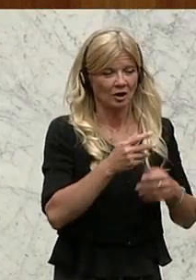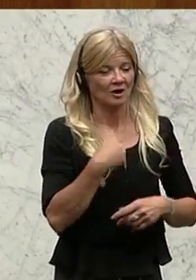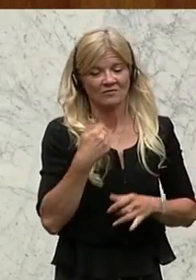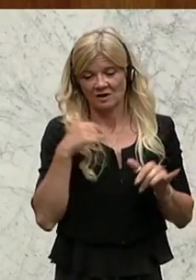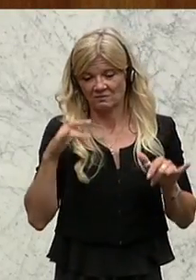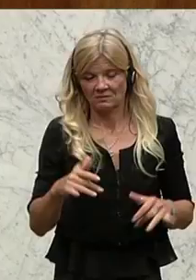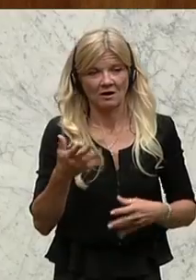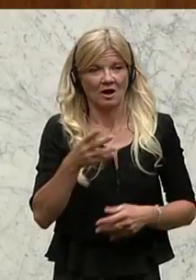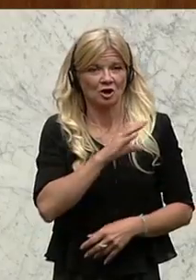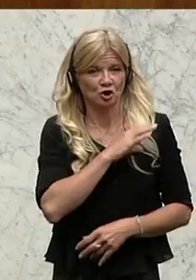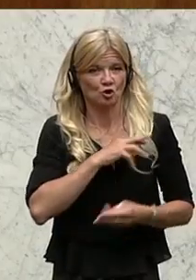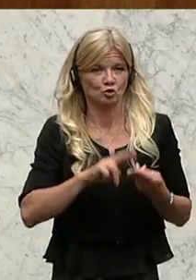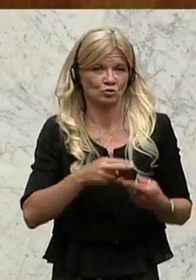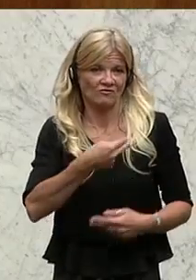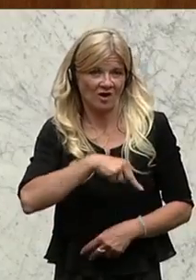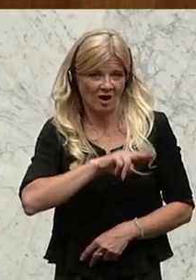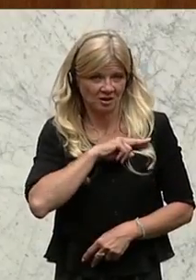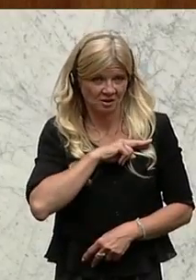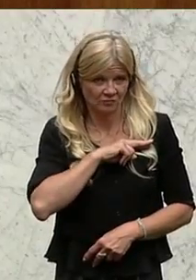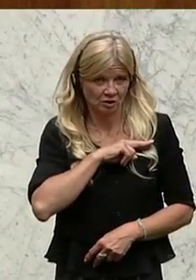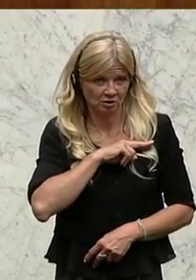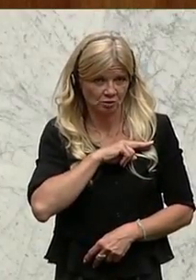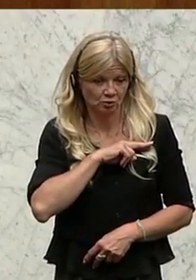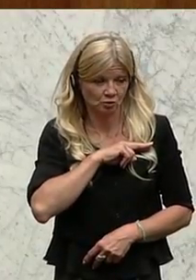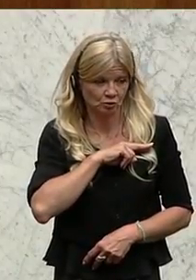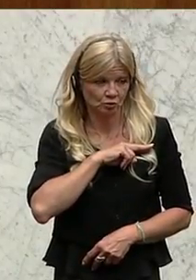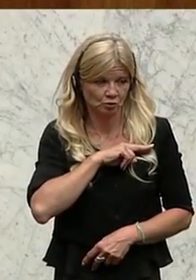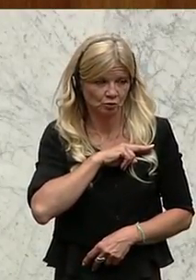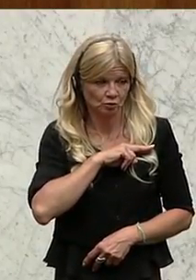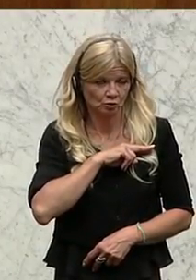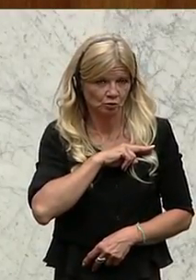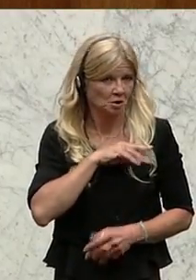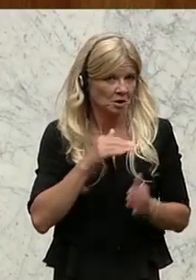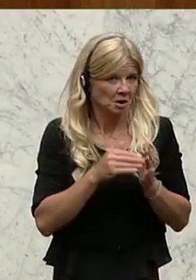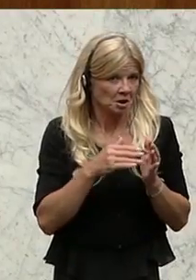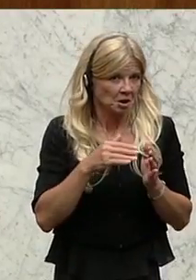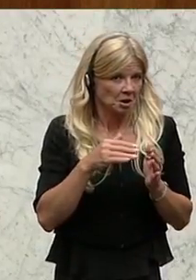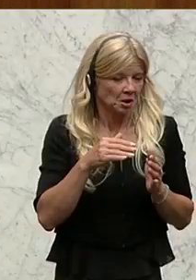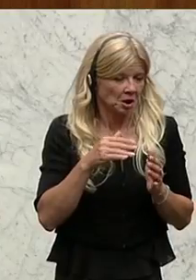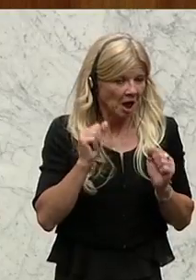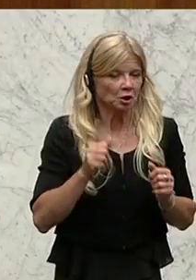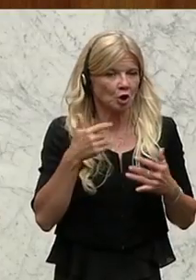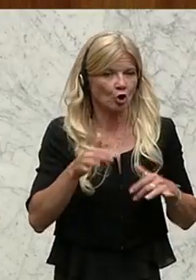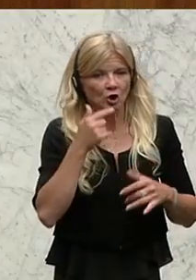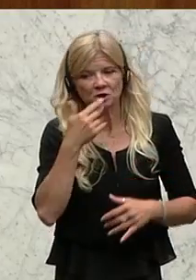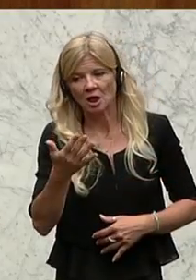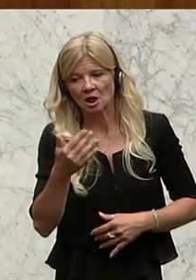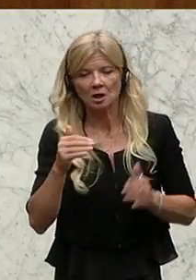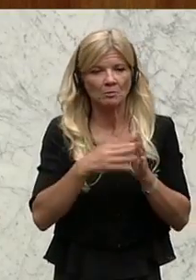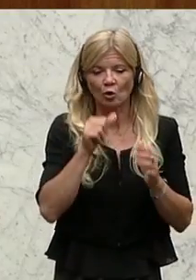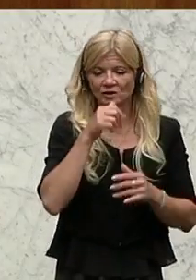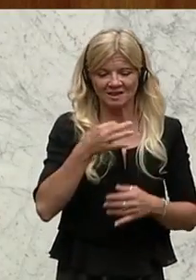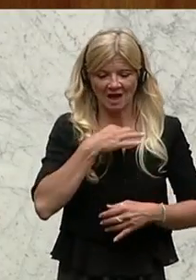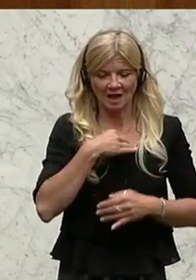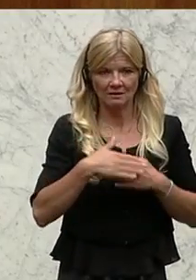Verantwortung dadurch haben, ohne, wenn man das jetzt so salopp formulieren kann, ohne jetzt vor der eigenen Haustür